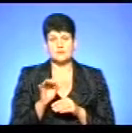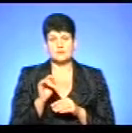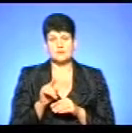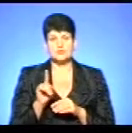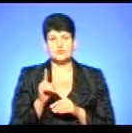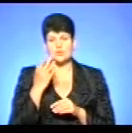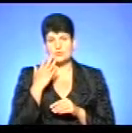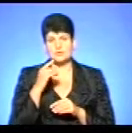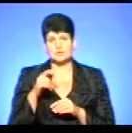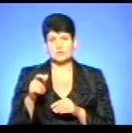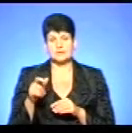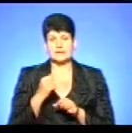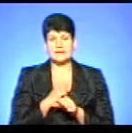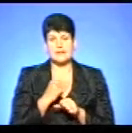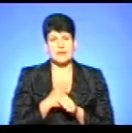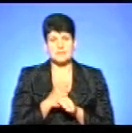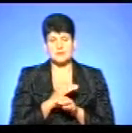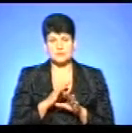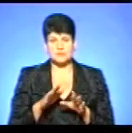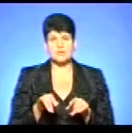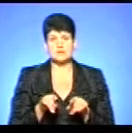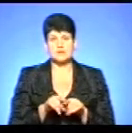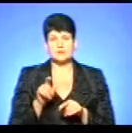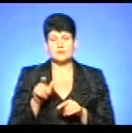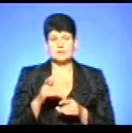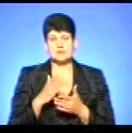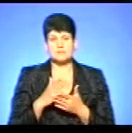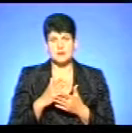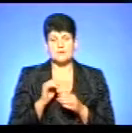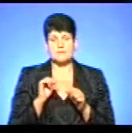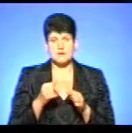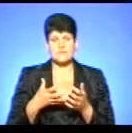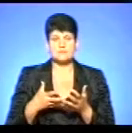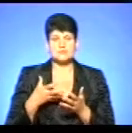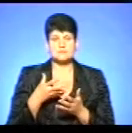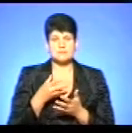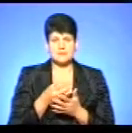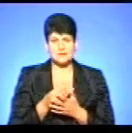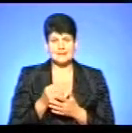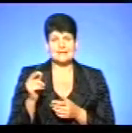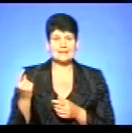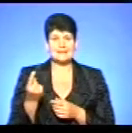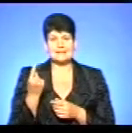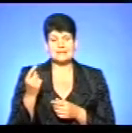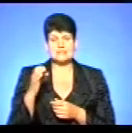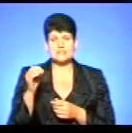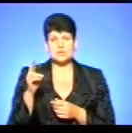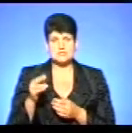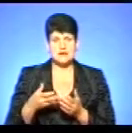що коли людина не працює, також людина має право сплатити єдиний соціальний внесок,